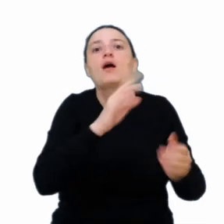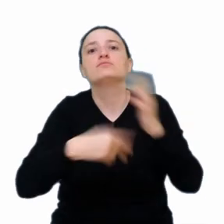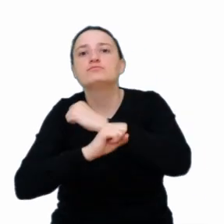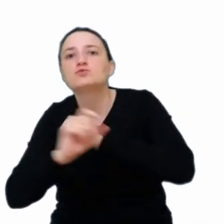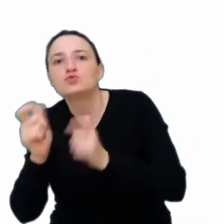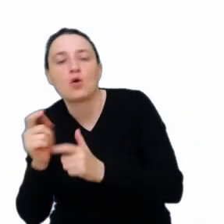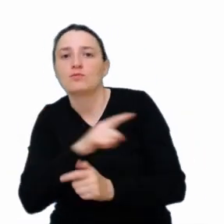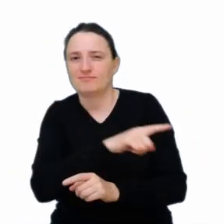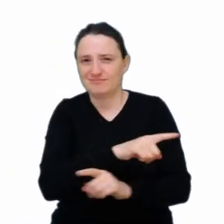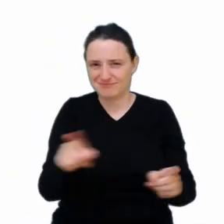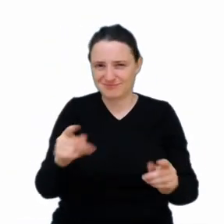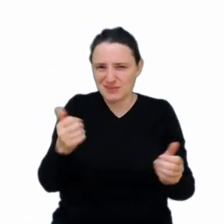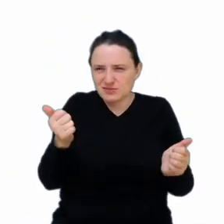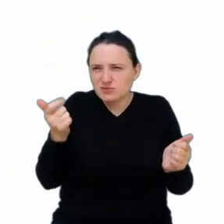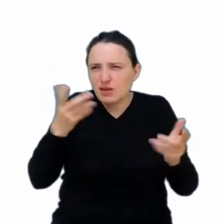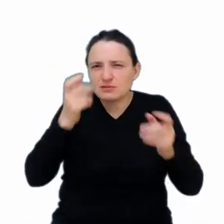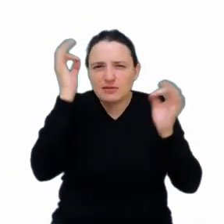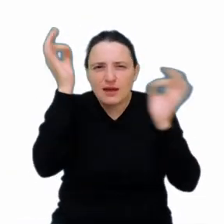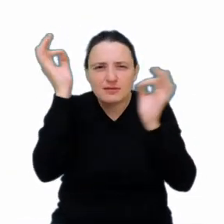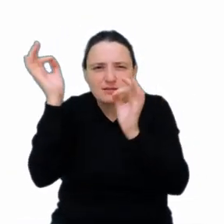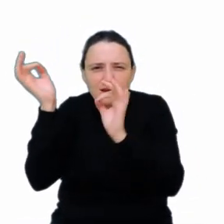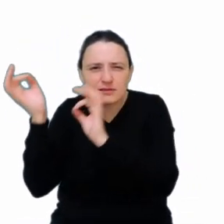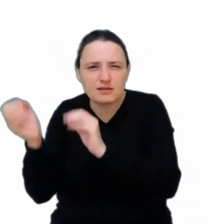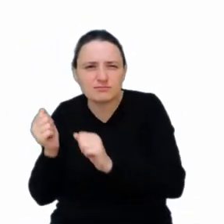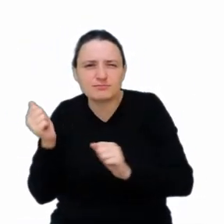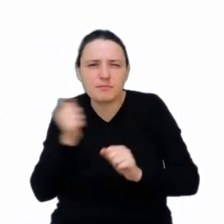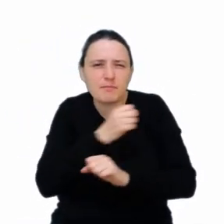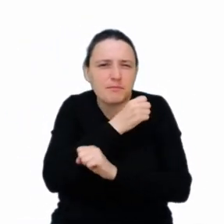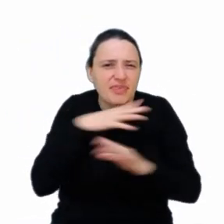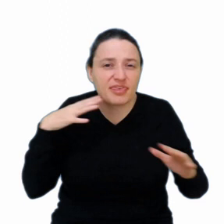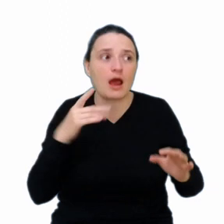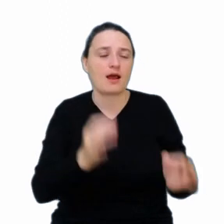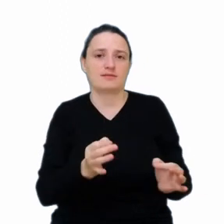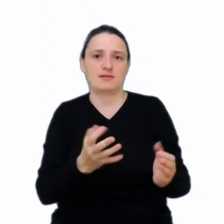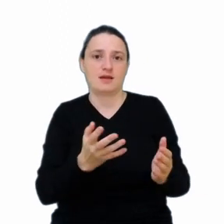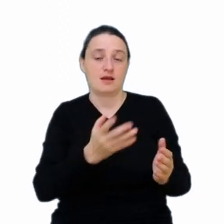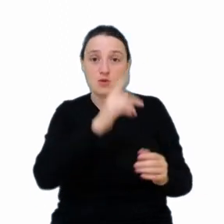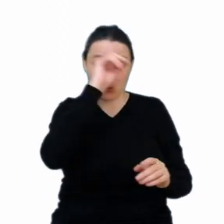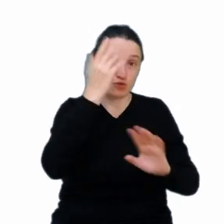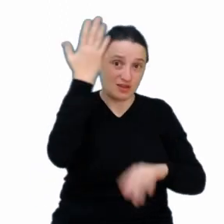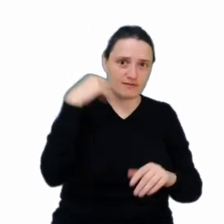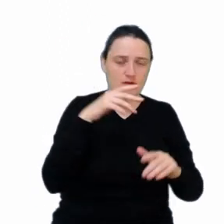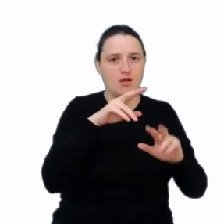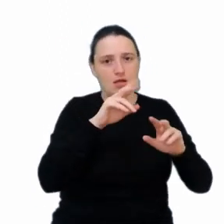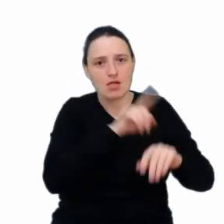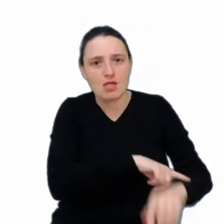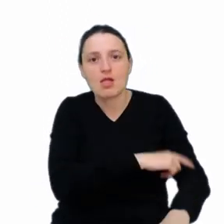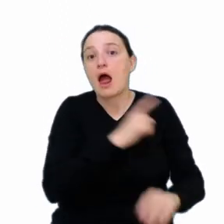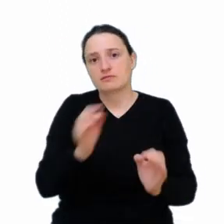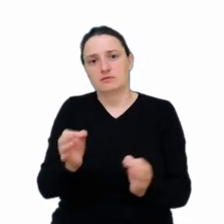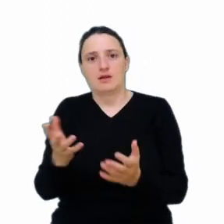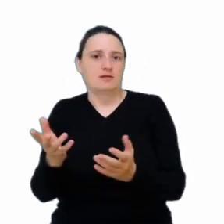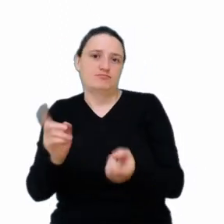którymi człowiek normalnie sobie musiał poradzić, a teraz urządzenie to robi w łamek sekundy. Świetnym przykładem z kolei, takim bliskim